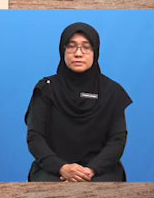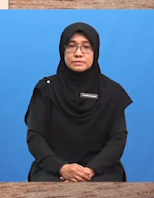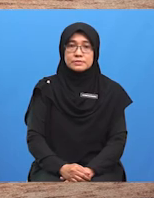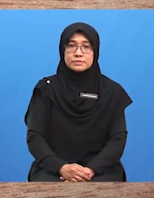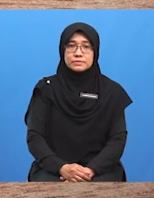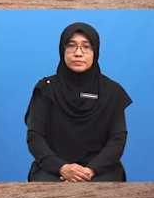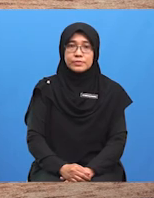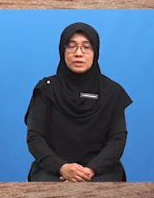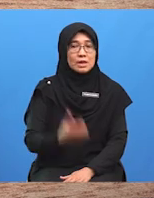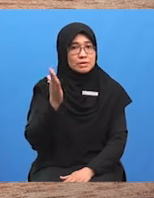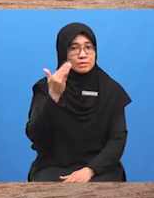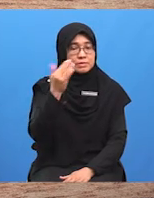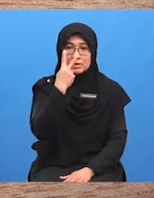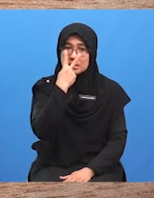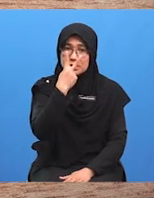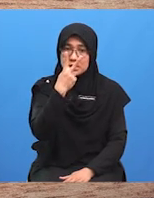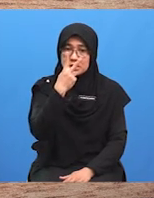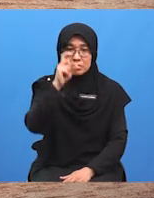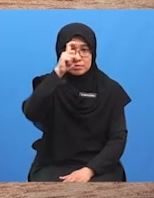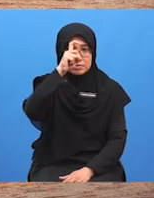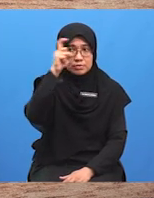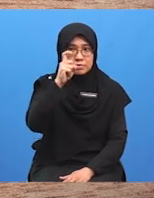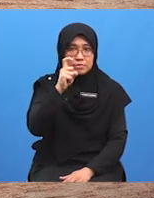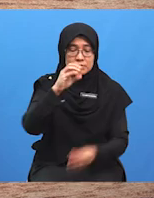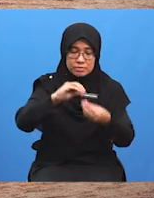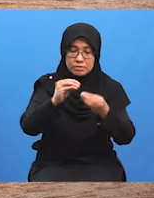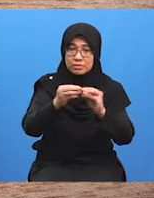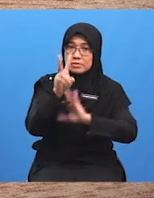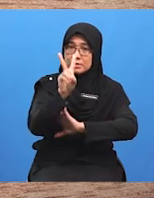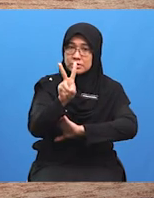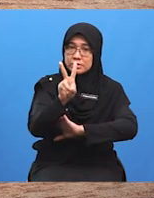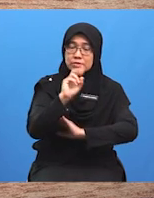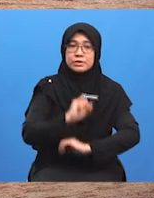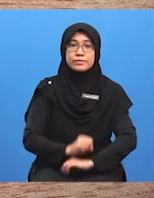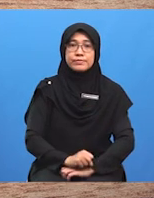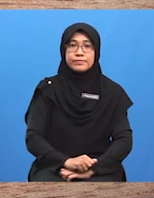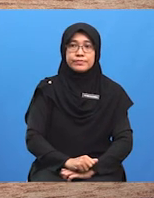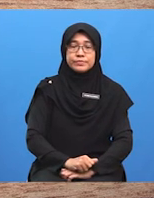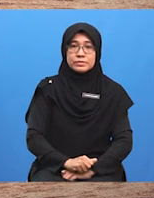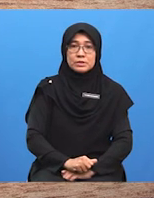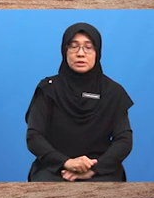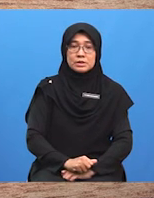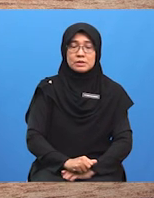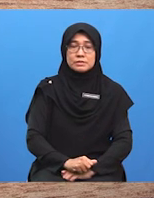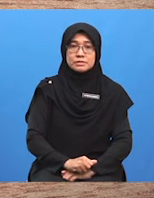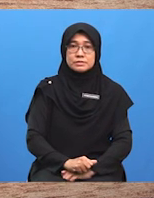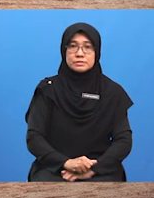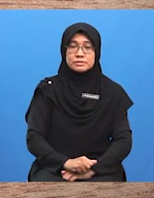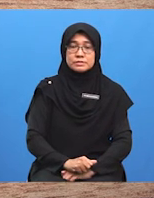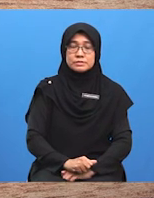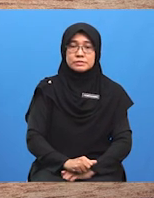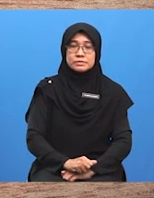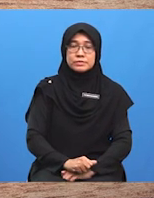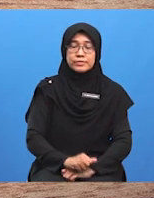Mari kita lihat soalan kedua pula Kata arahan soalan dan